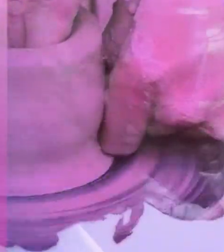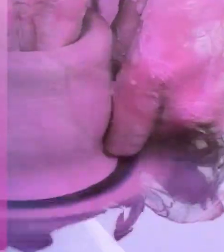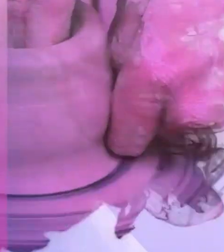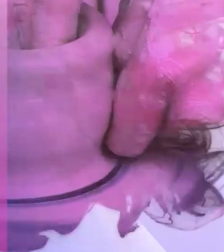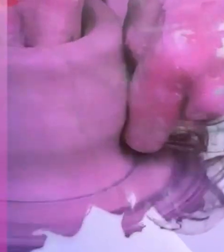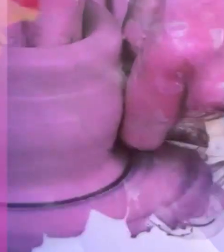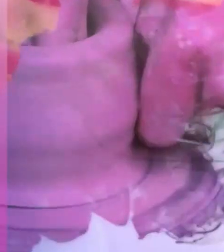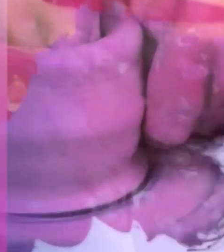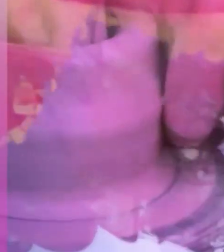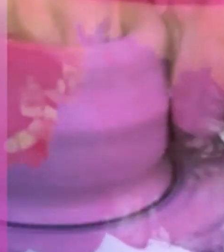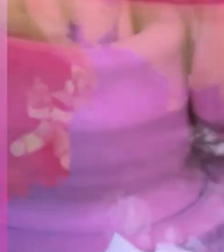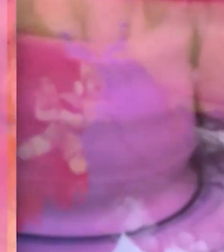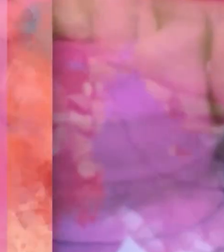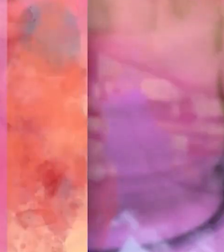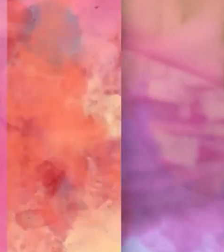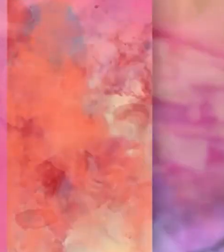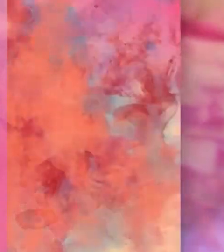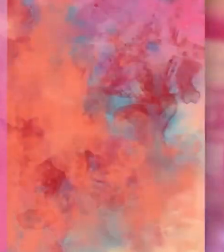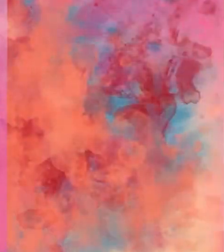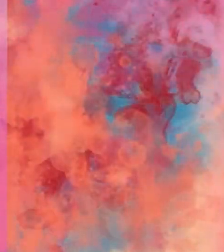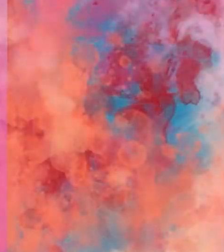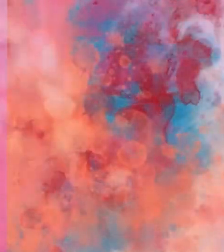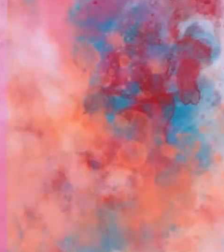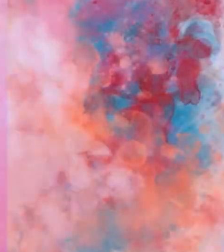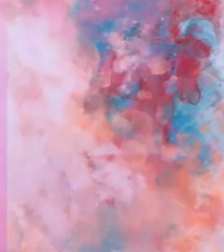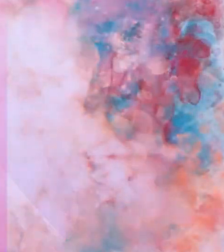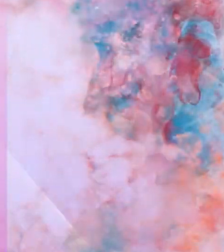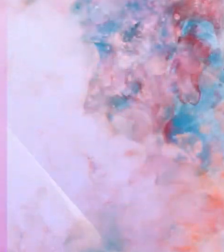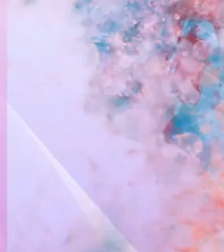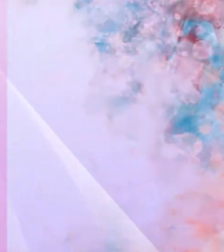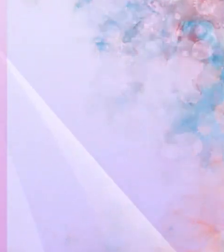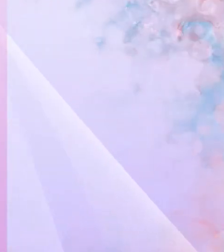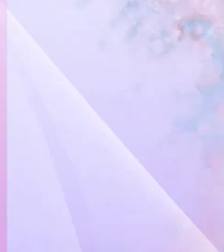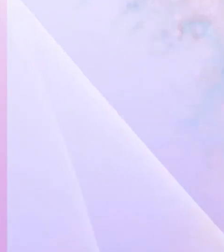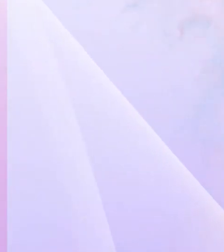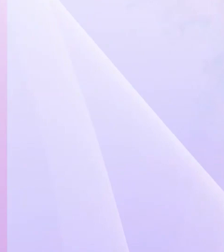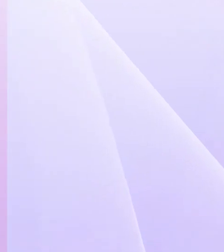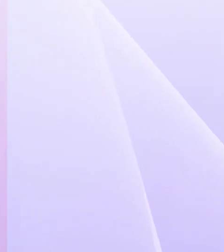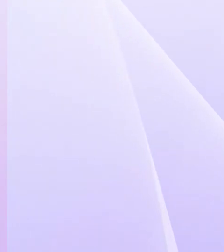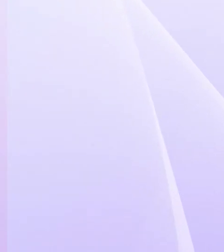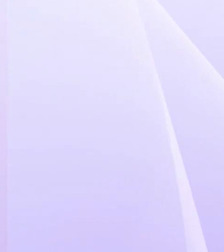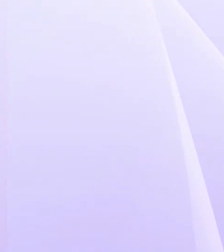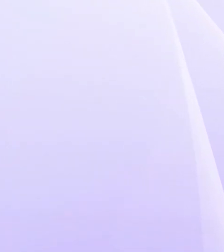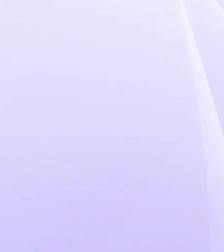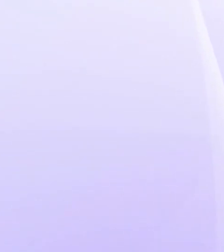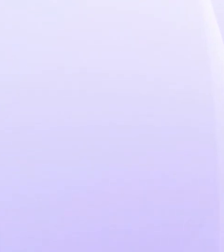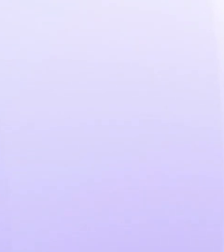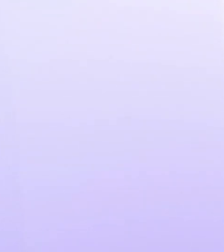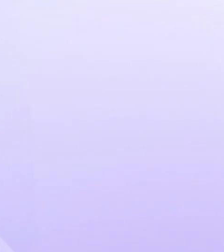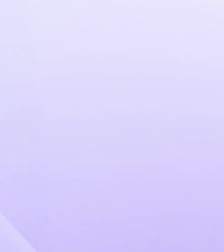Topane Topane Topane Hvala pratite kanal.